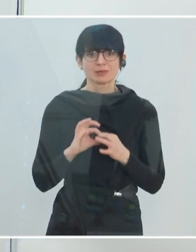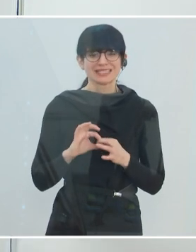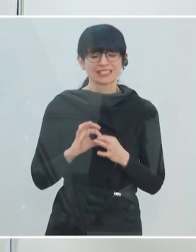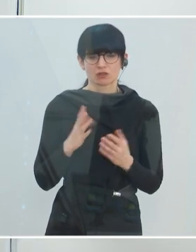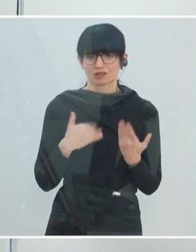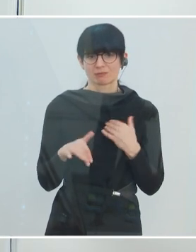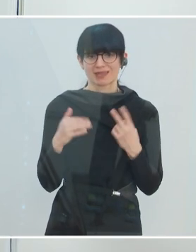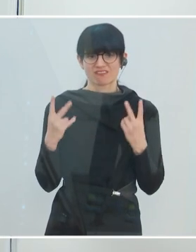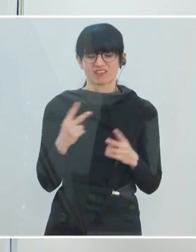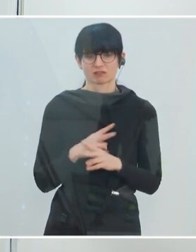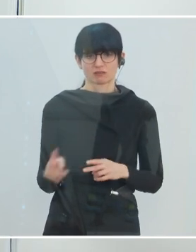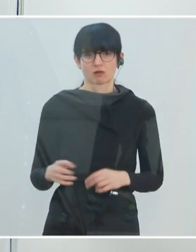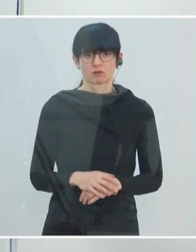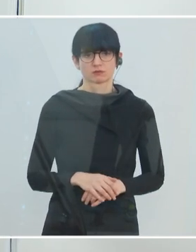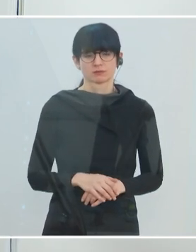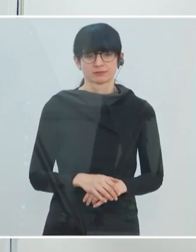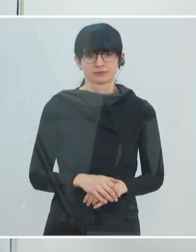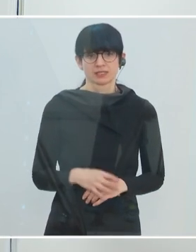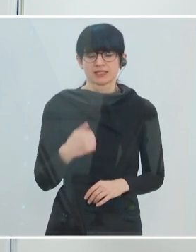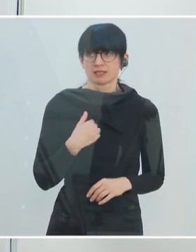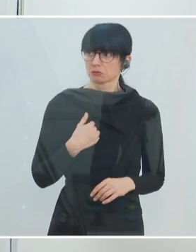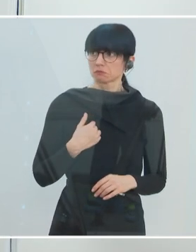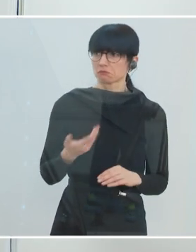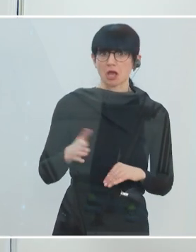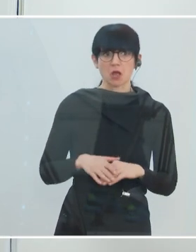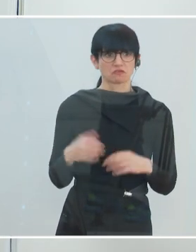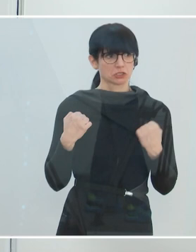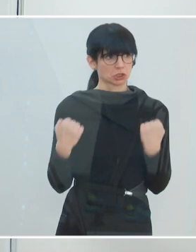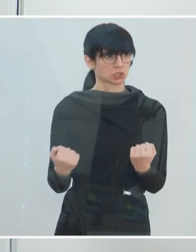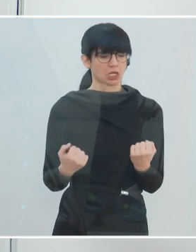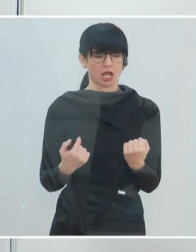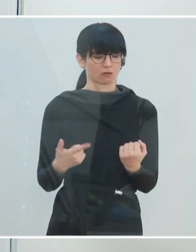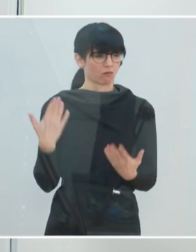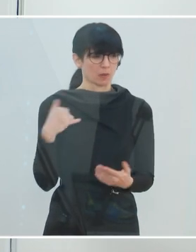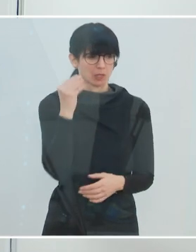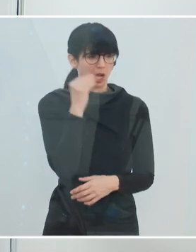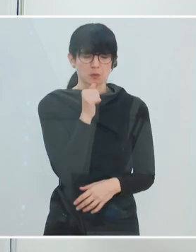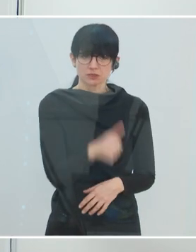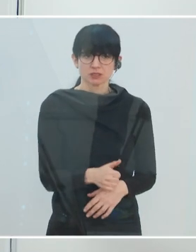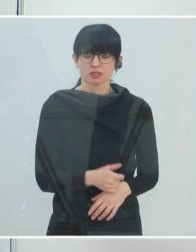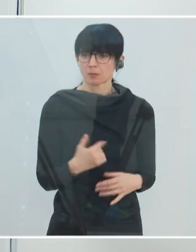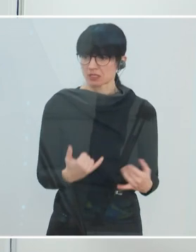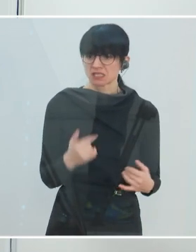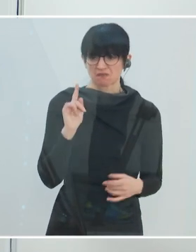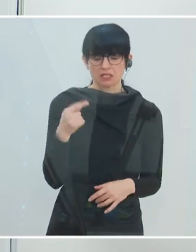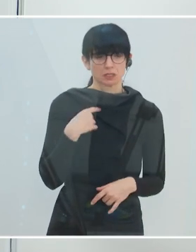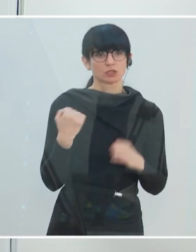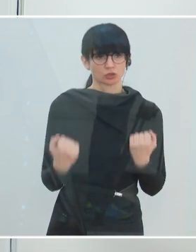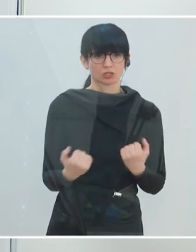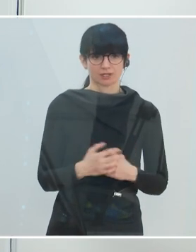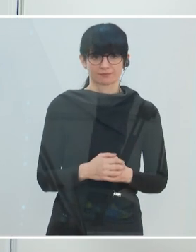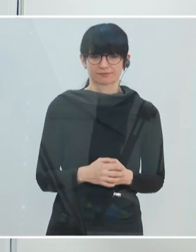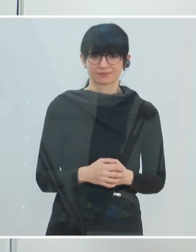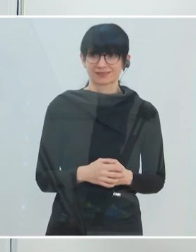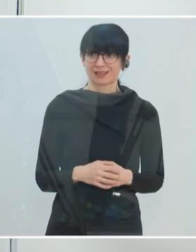Sie sagen auch, ich bin stärker, als ich gedacht habe. Oder sie sagen, jetzt